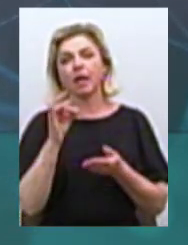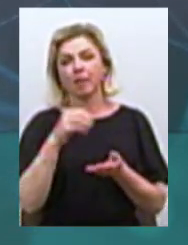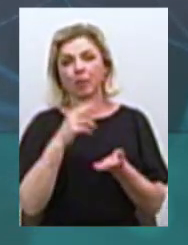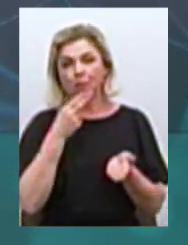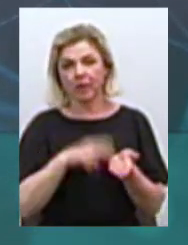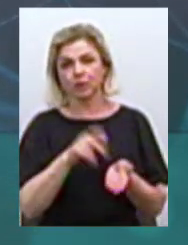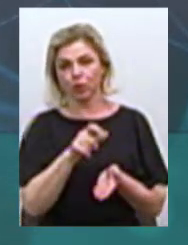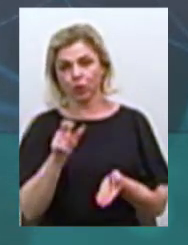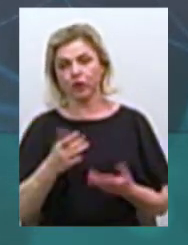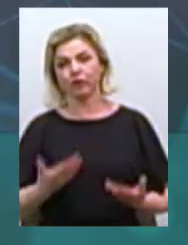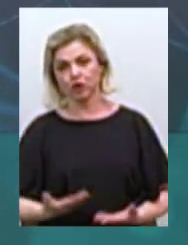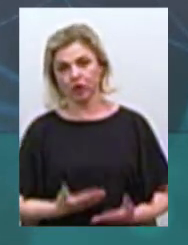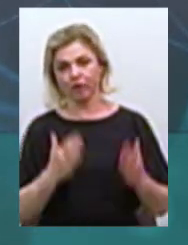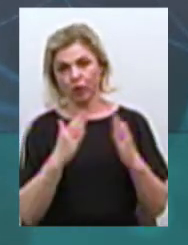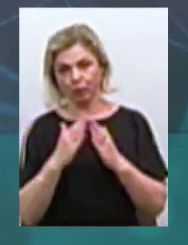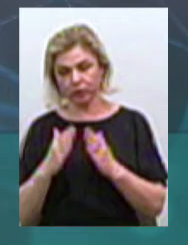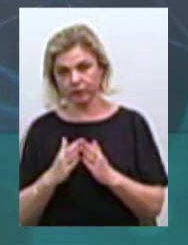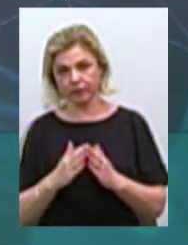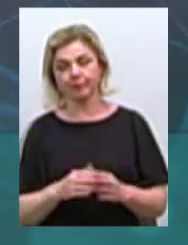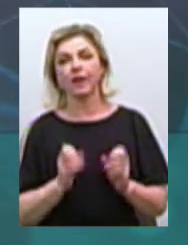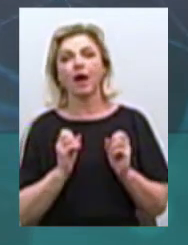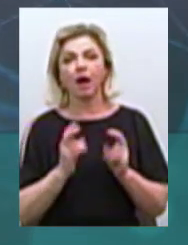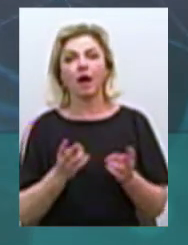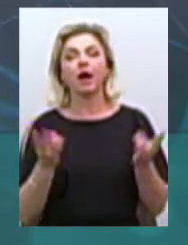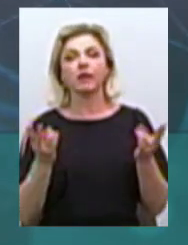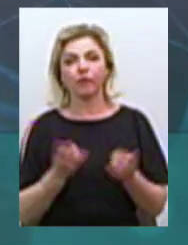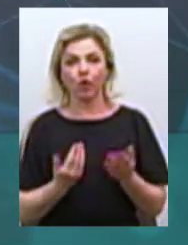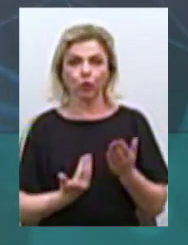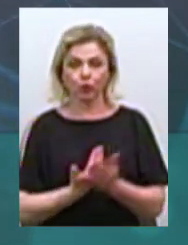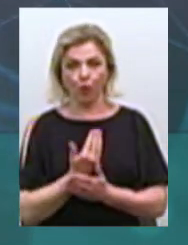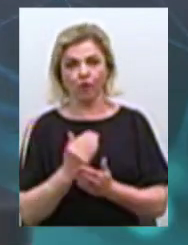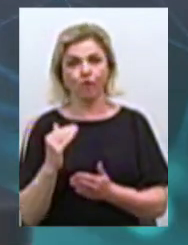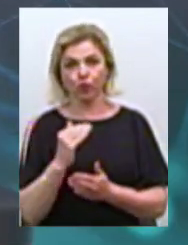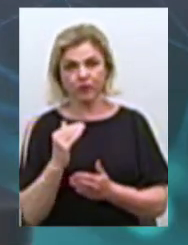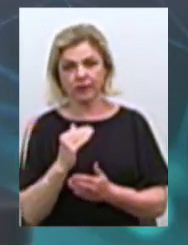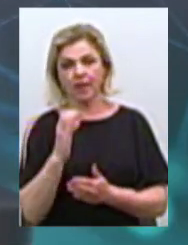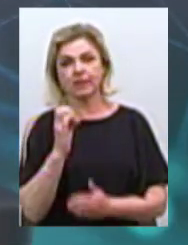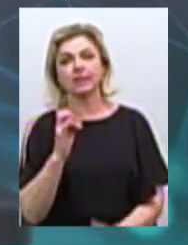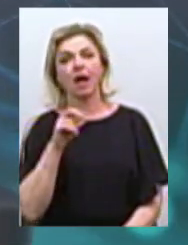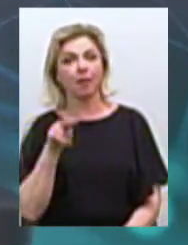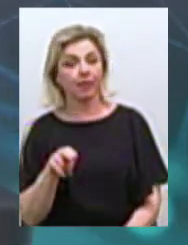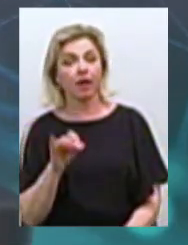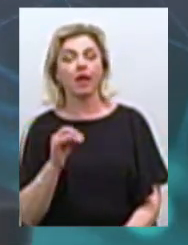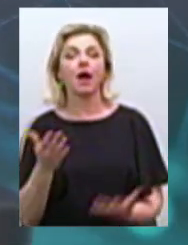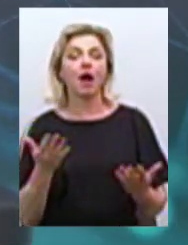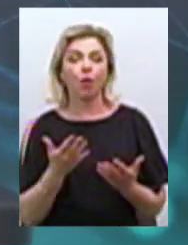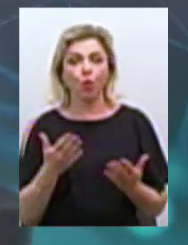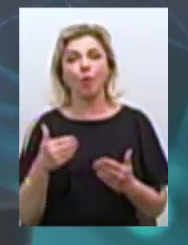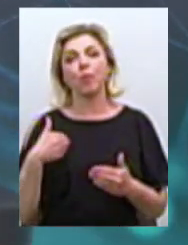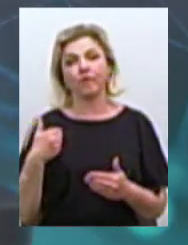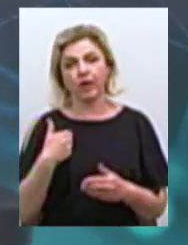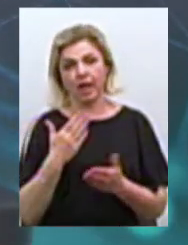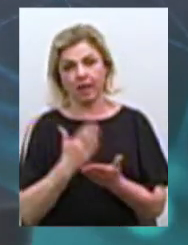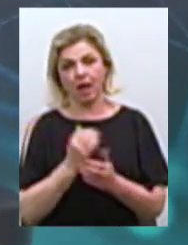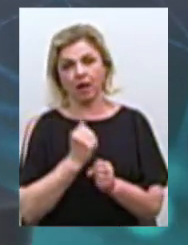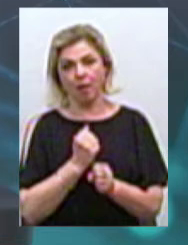примищенні або будинку. Наскільки затребувана нова функція ЦНАПу та наскільки продуктивна є робота